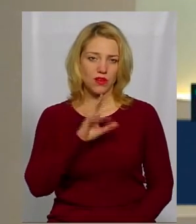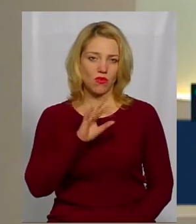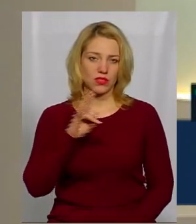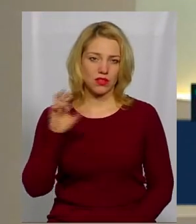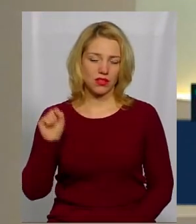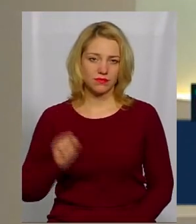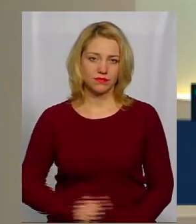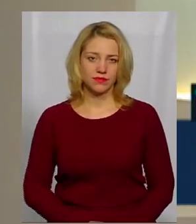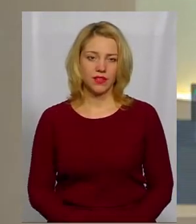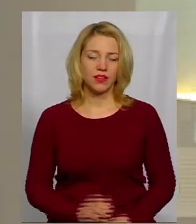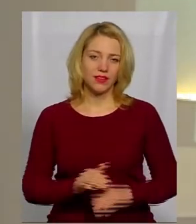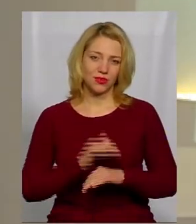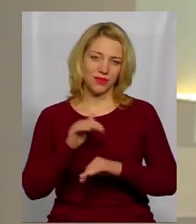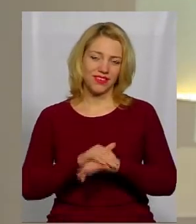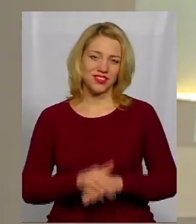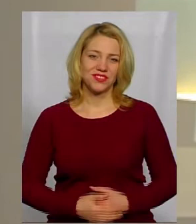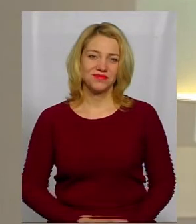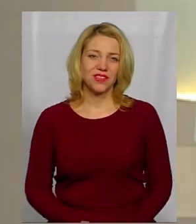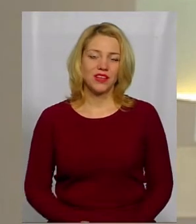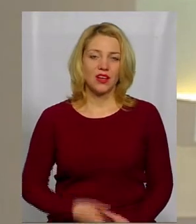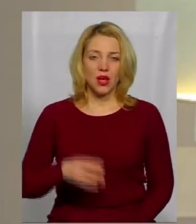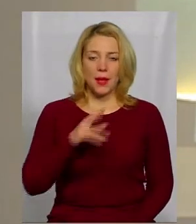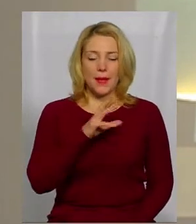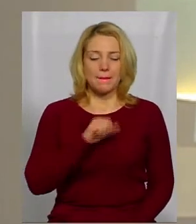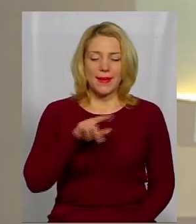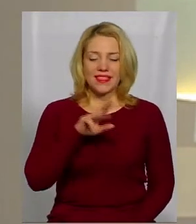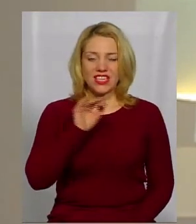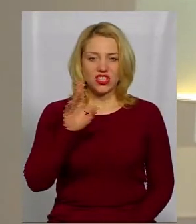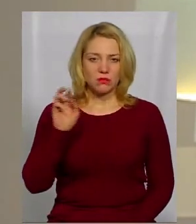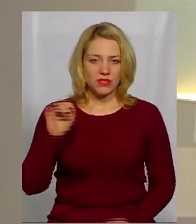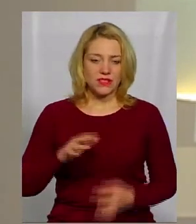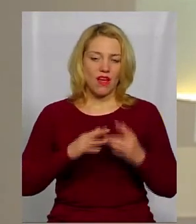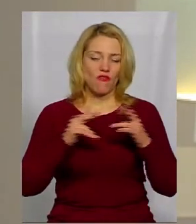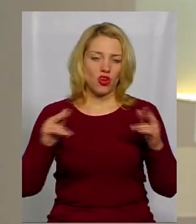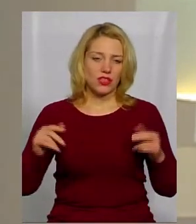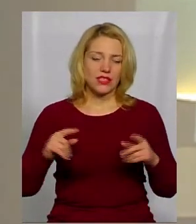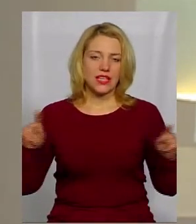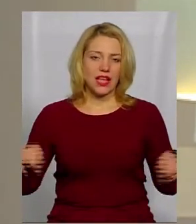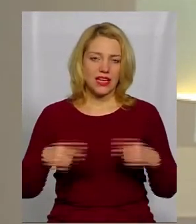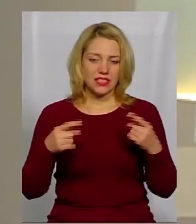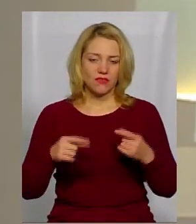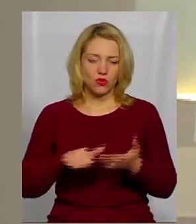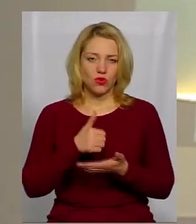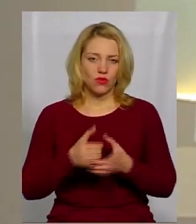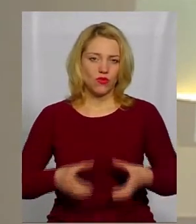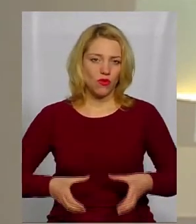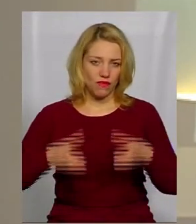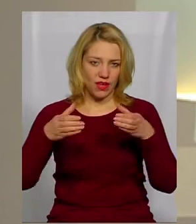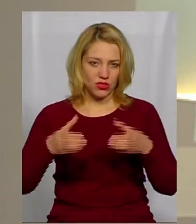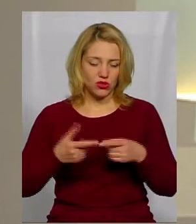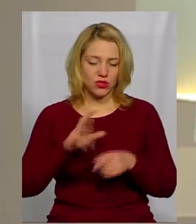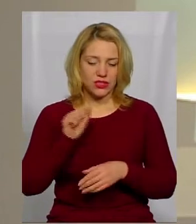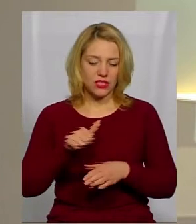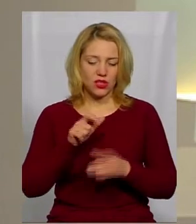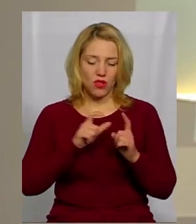Фіновська. Добрий вечір. У Меджибіській фортеці реставрують головну вежу. За словами